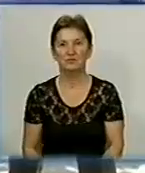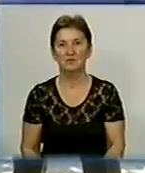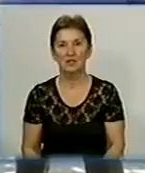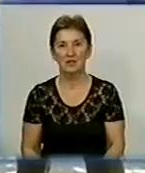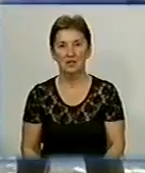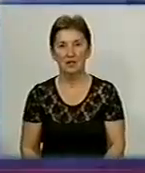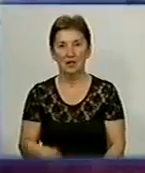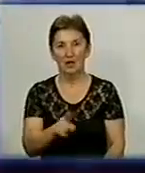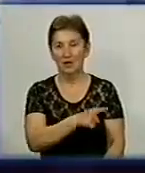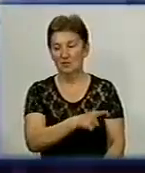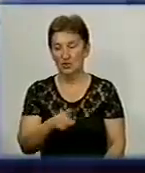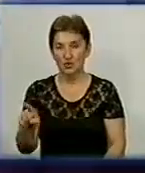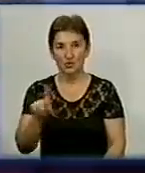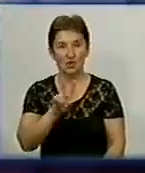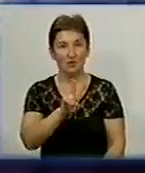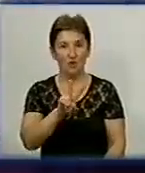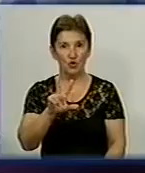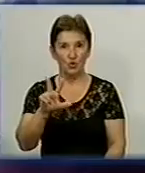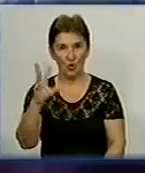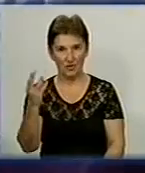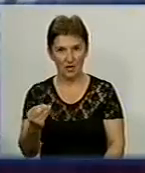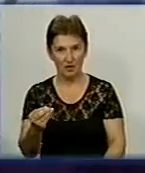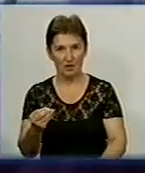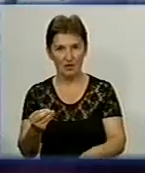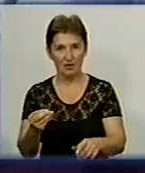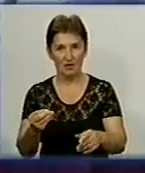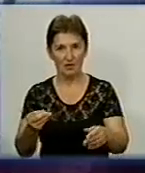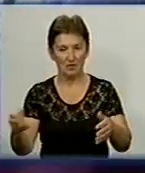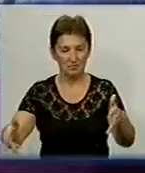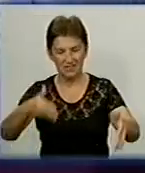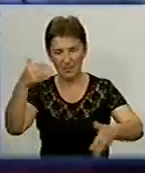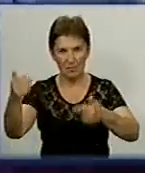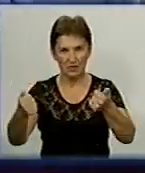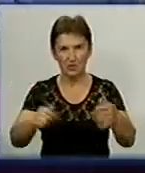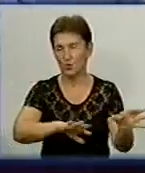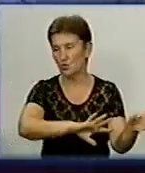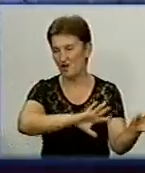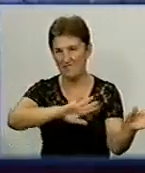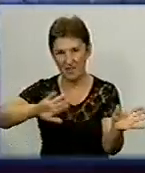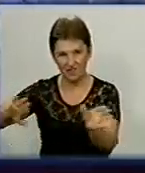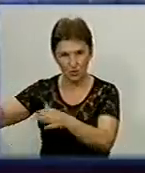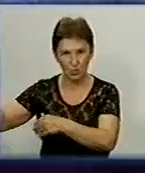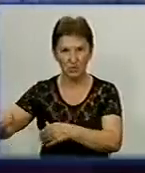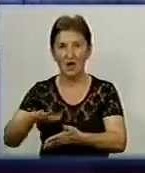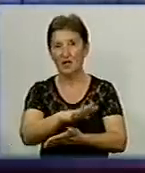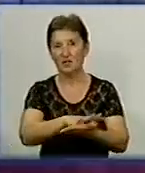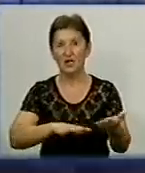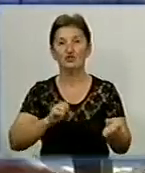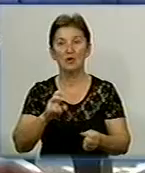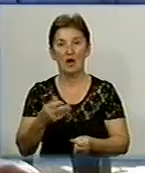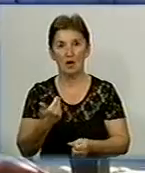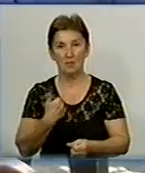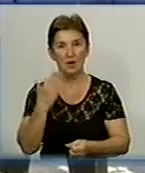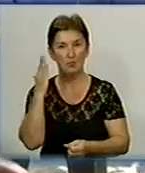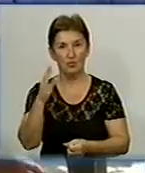В течіні двох-трьох днів їх не буде. Їх демонтують і вивезуть. Далі це вже питання наші, як вирішити ми будемо